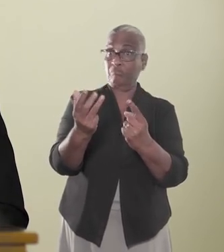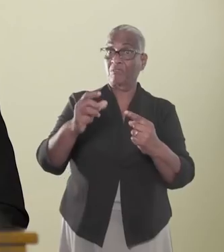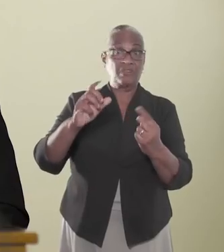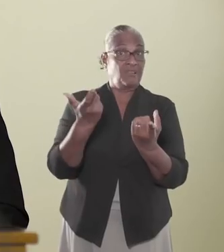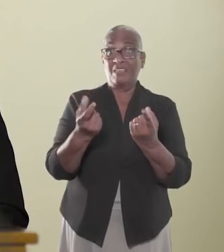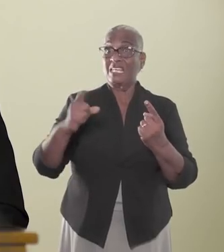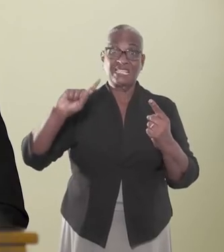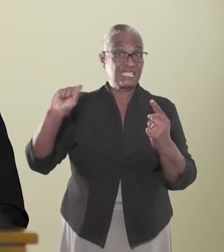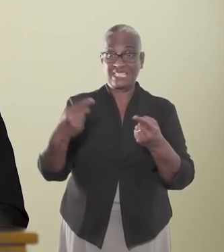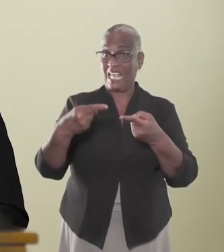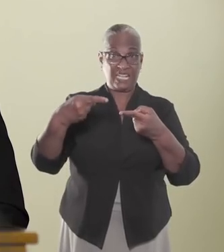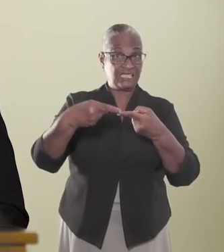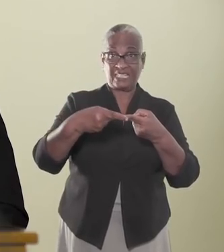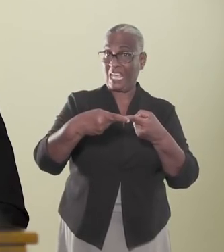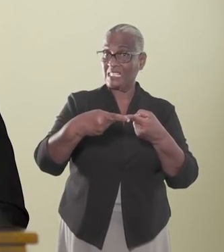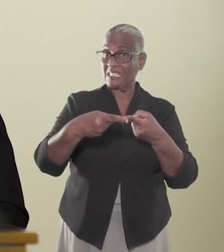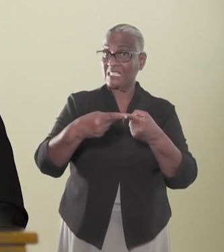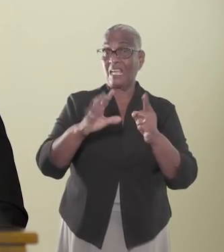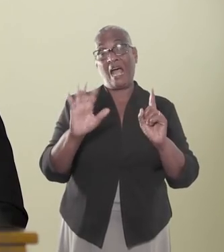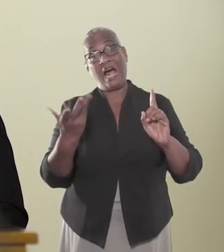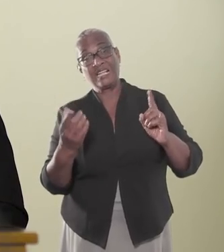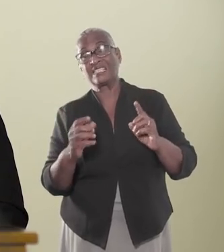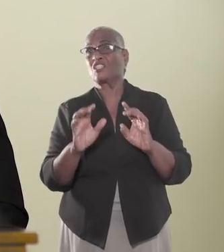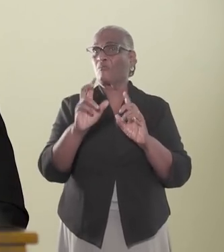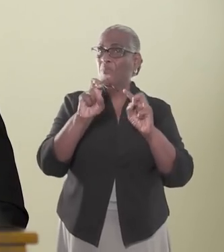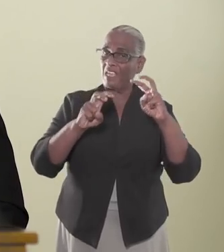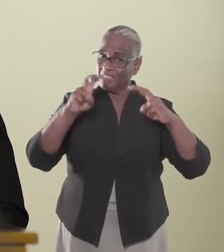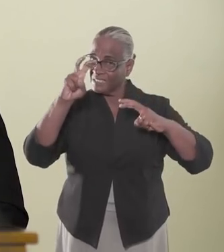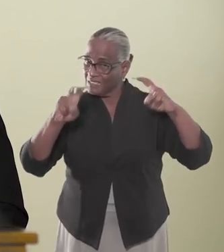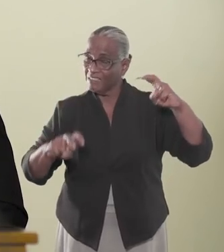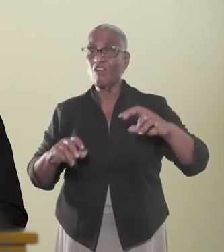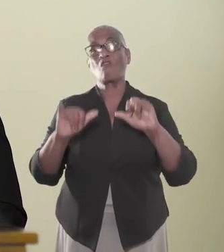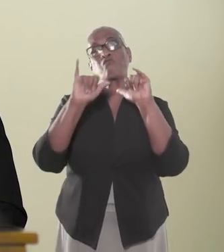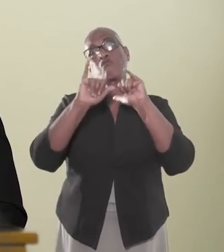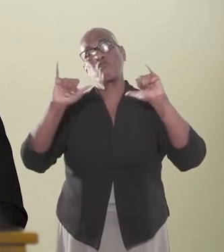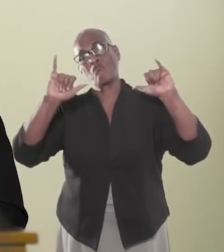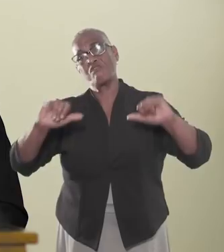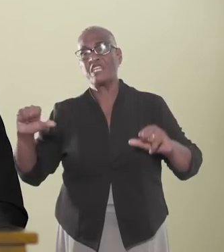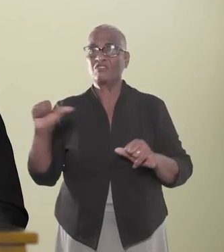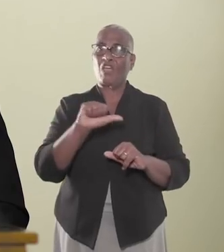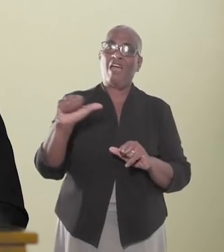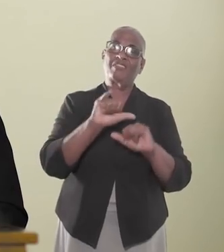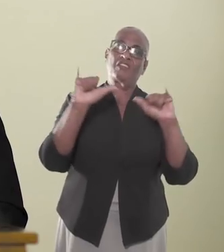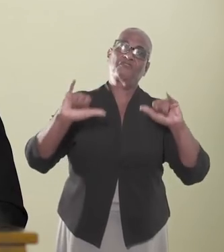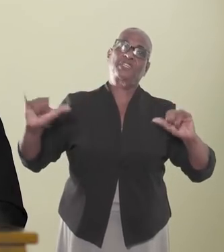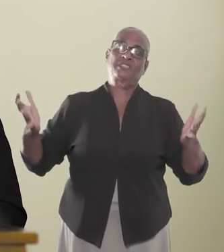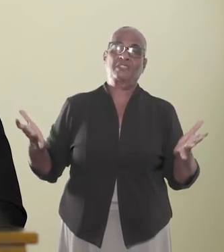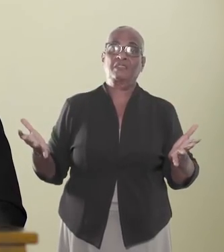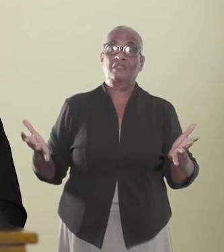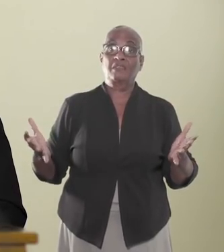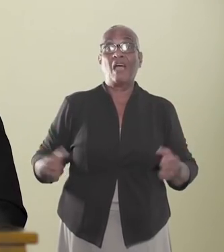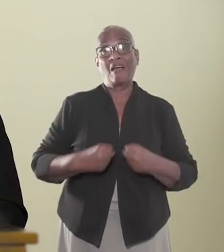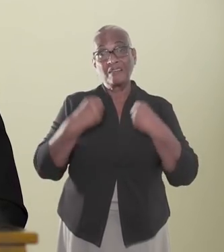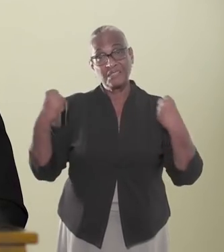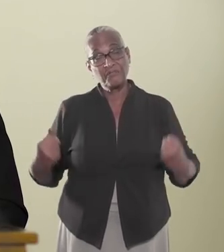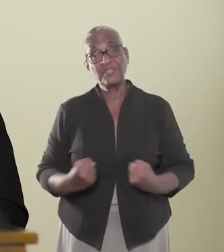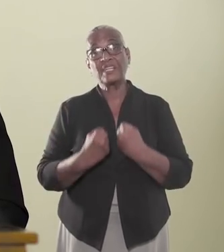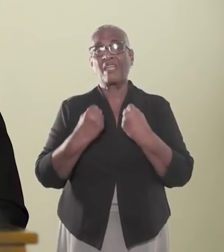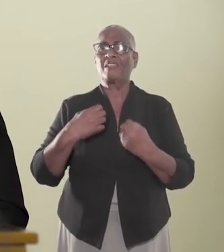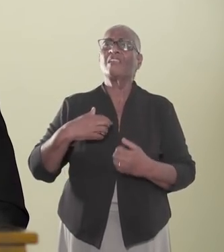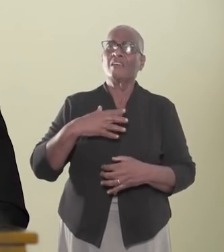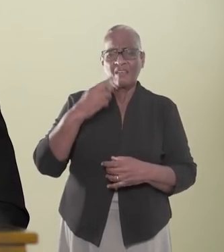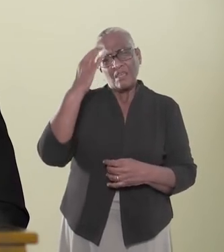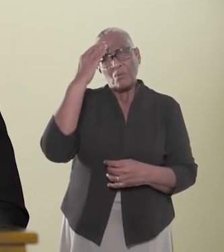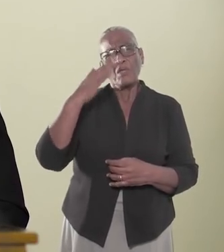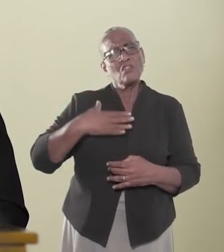-antigene sneltesten willen introduceren als entry-screening voor dansviesten of andere vesteden. Het